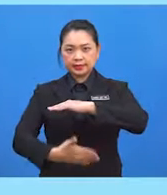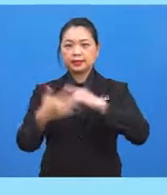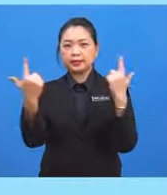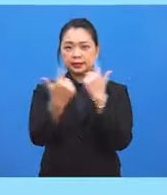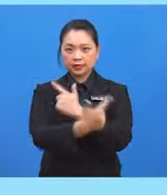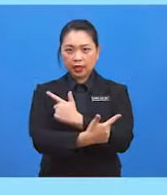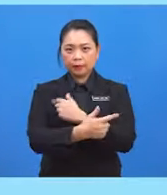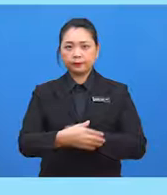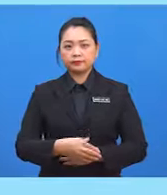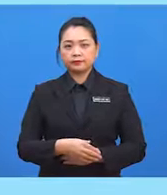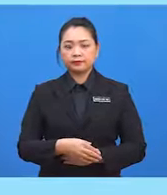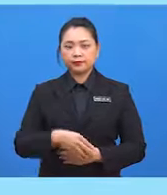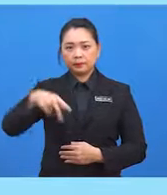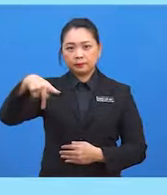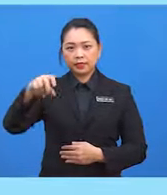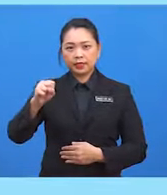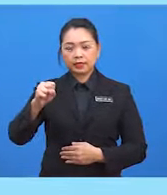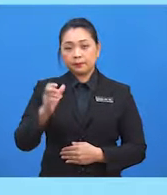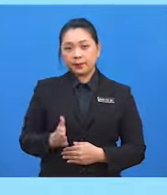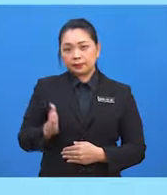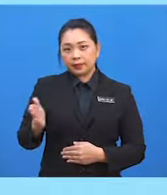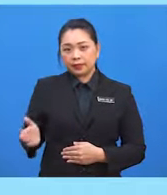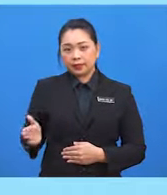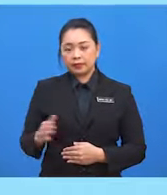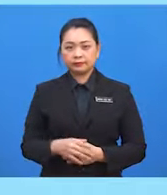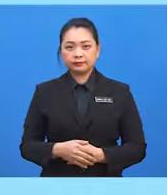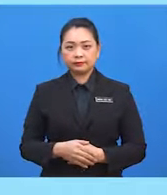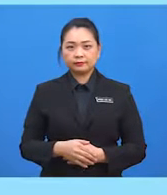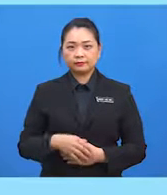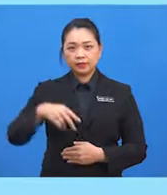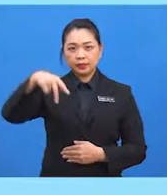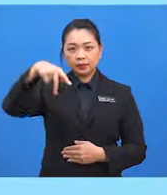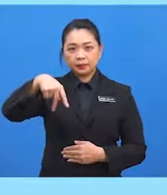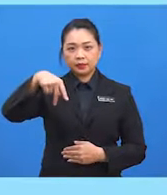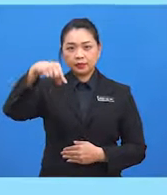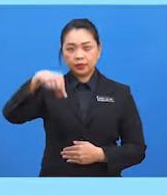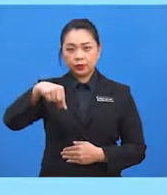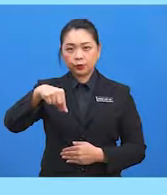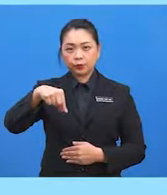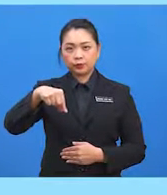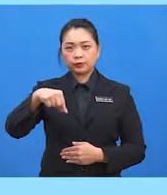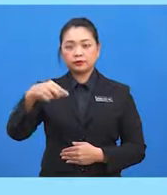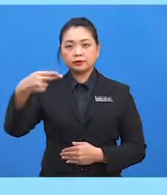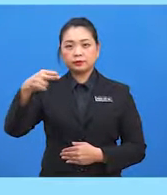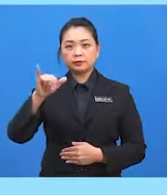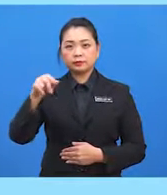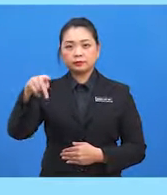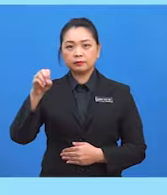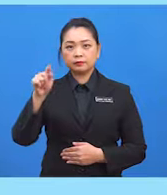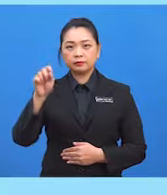PS ialah sisi bersebelahan, dan PQ sebagai hipotenus.